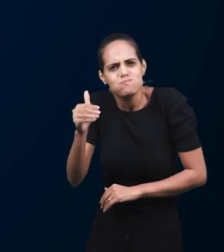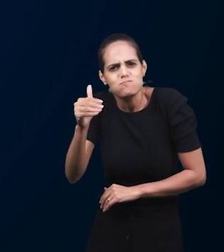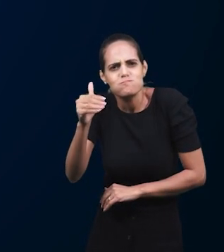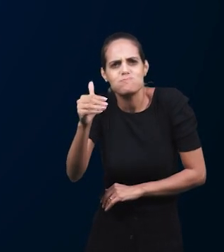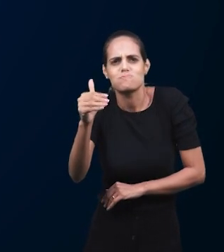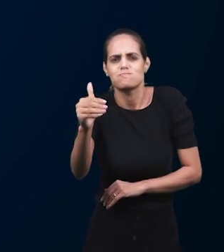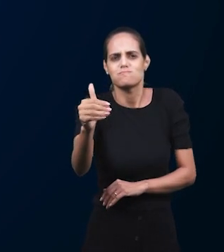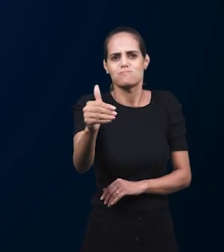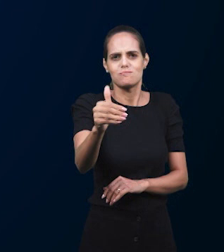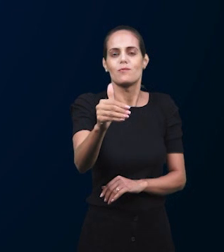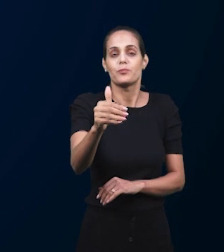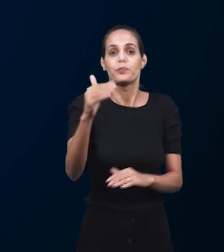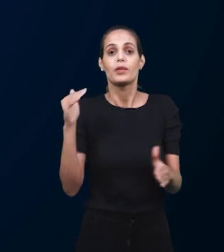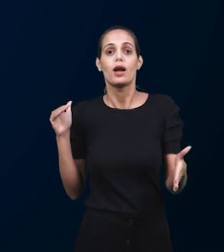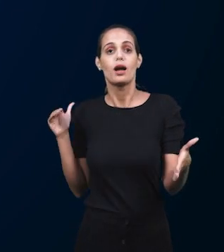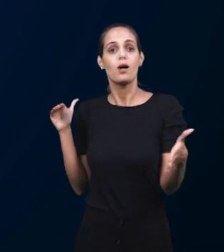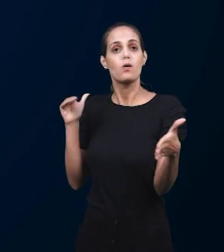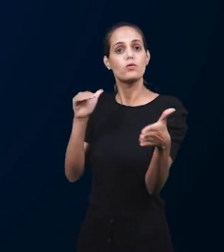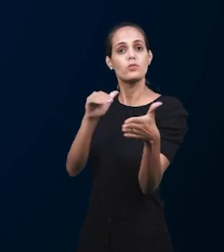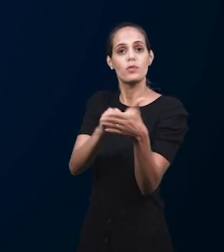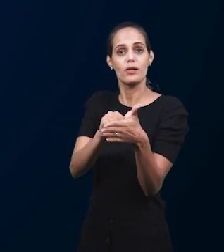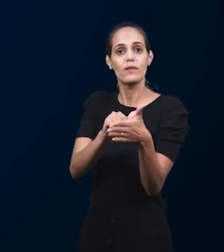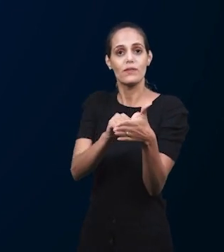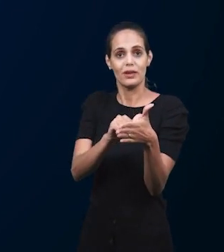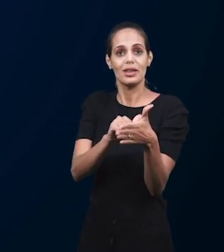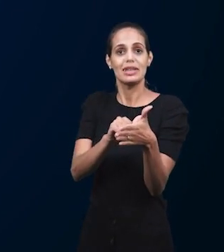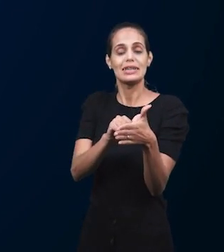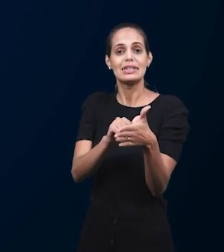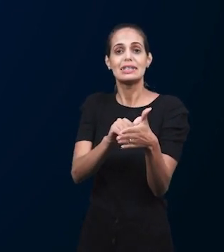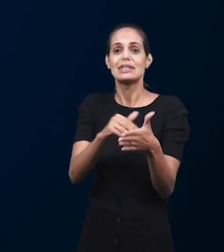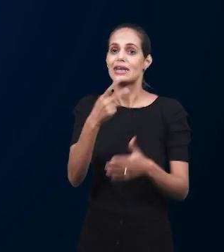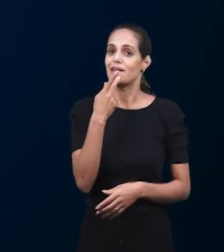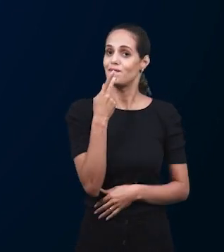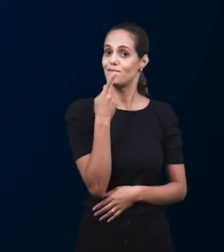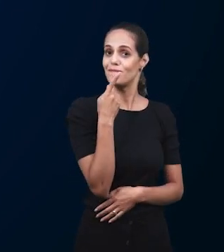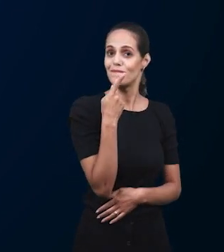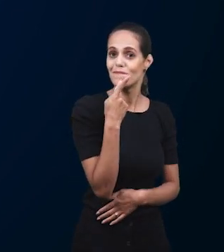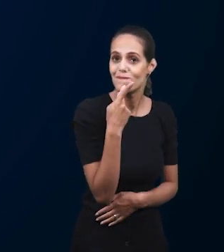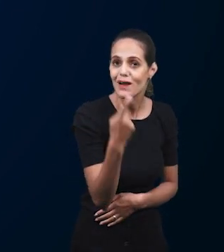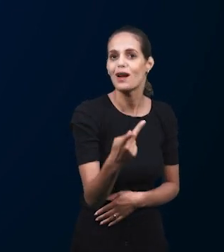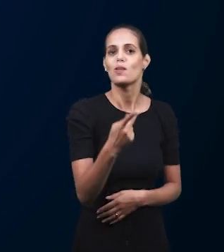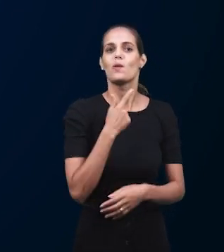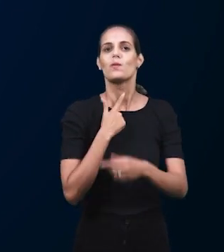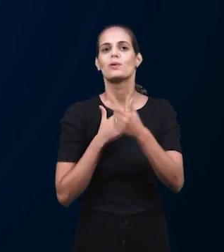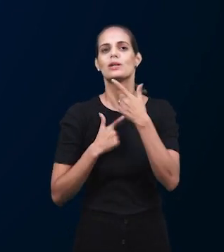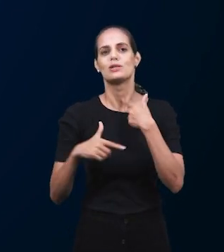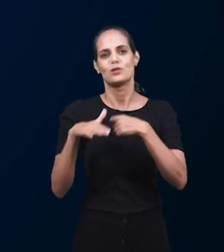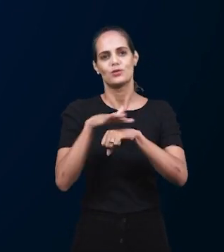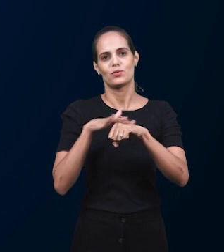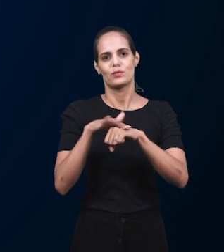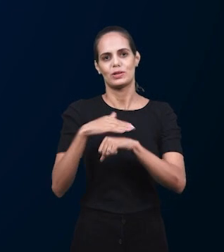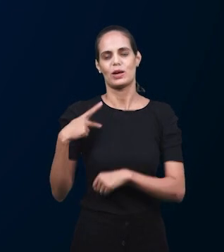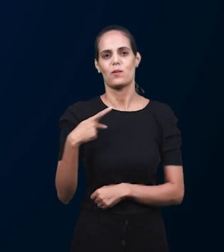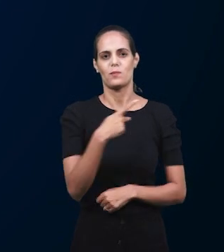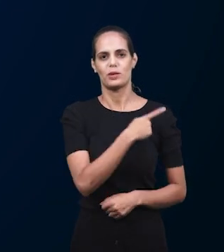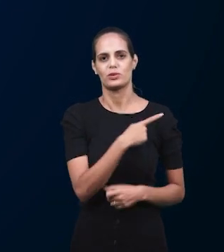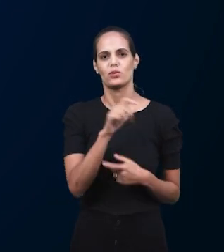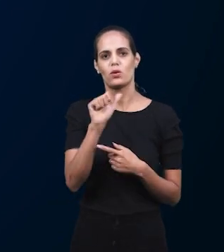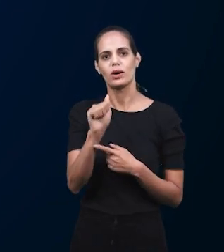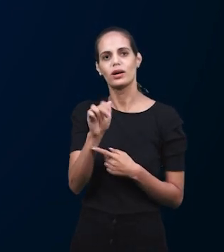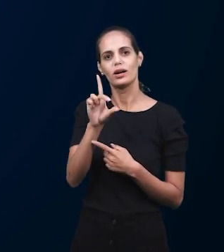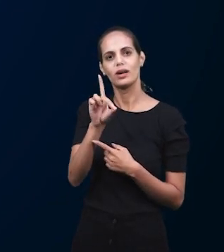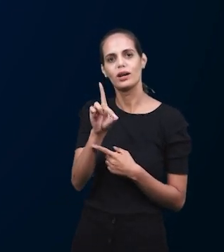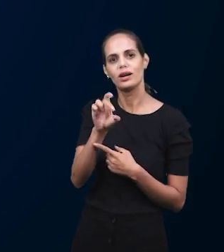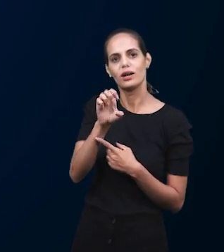молилась за него, чтобы Бог дал ему друга такого, с которым он мог бы